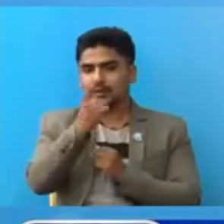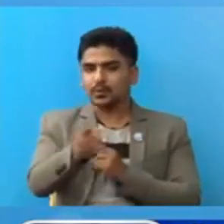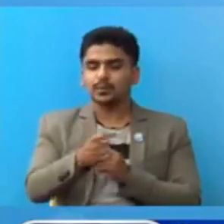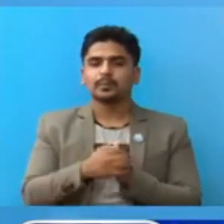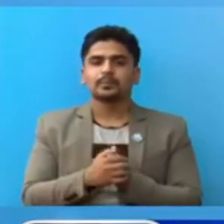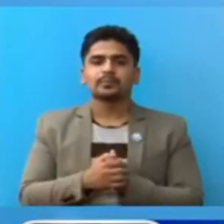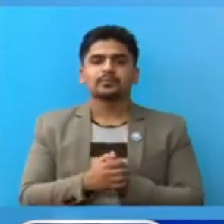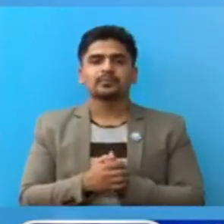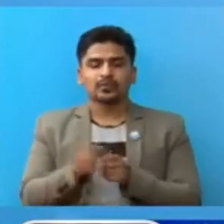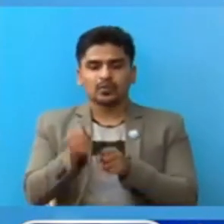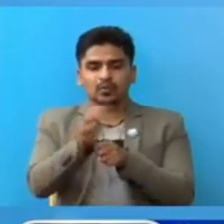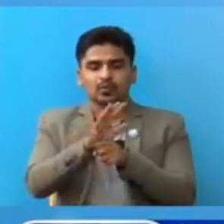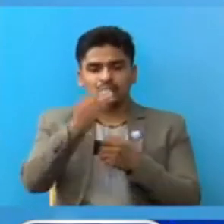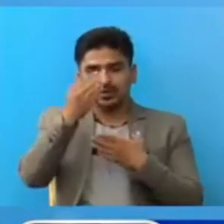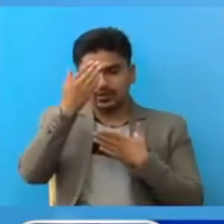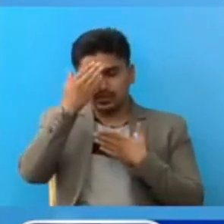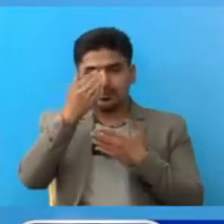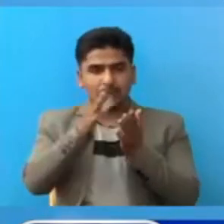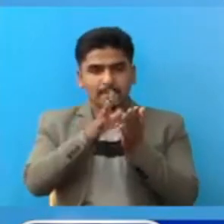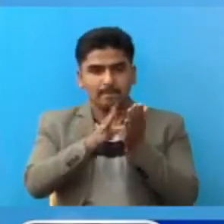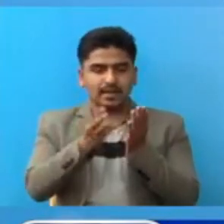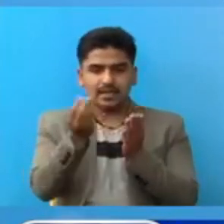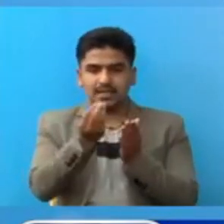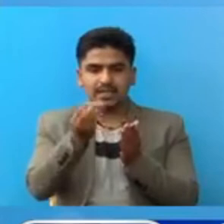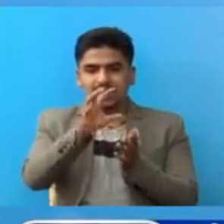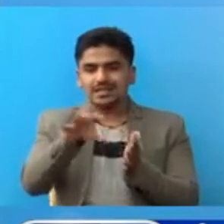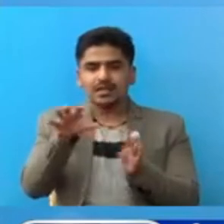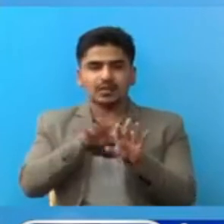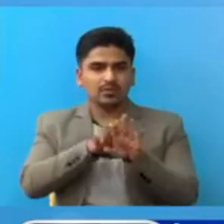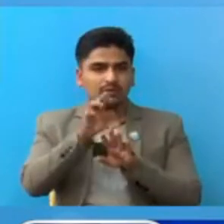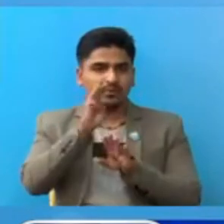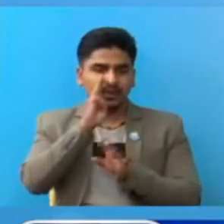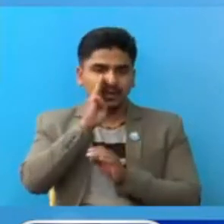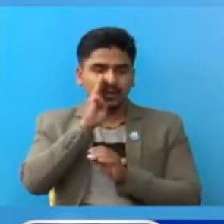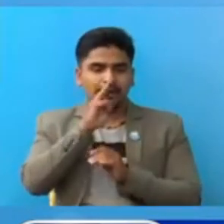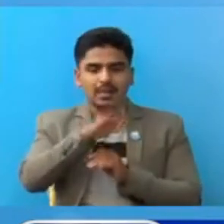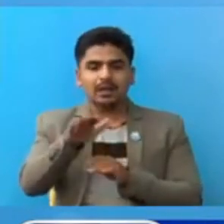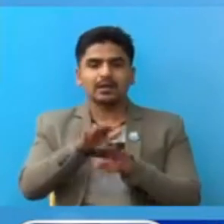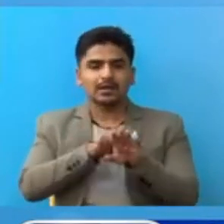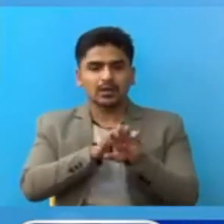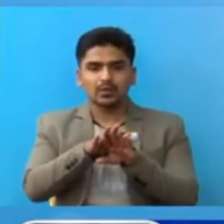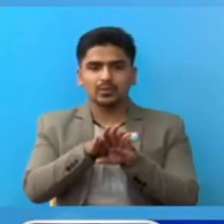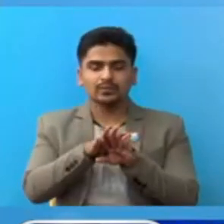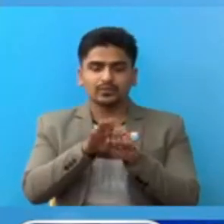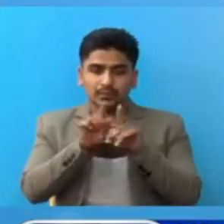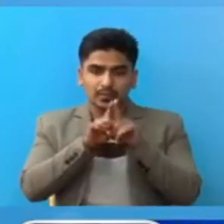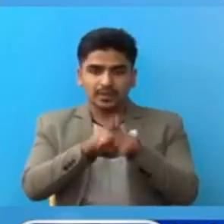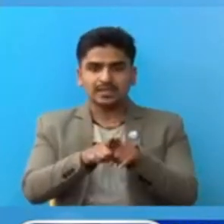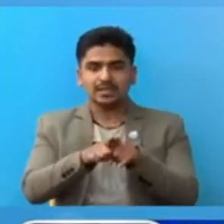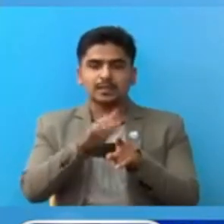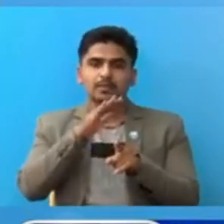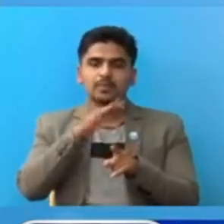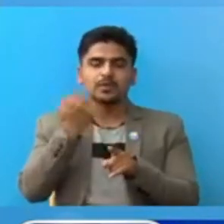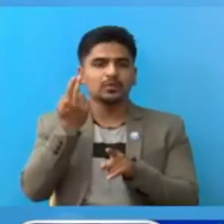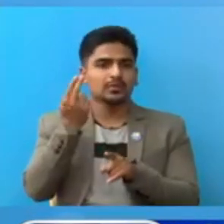कोरोना संक्रमड बाट केई इस्थान हरुमा बालबाली का हरुको समेत मिर्तु